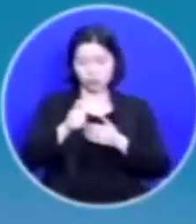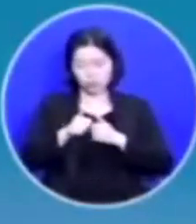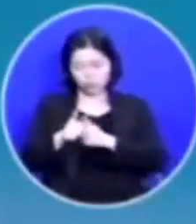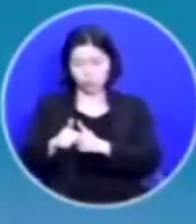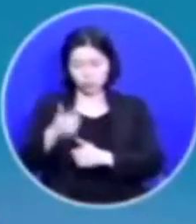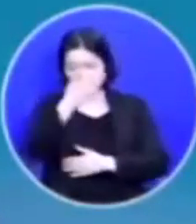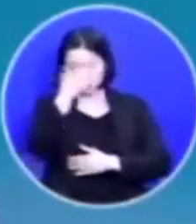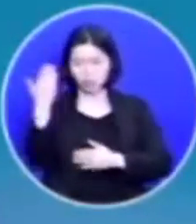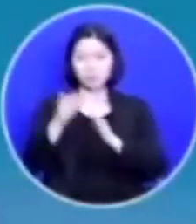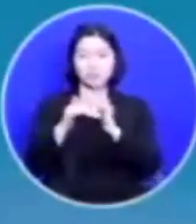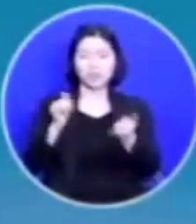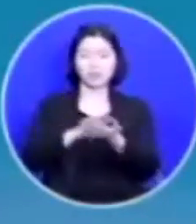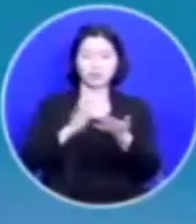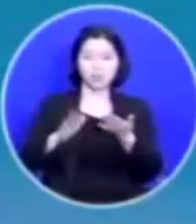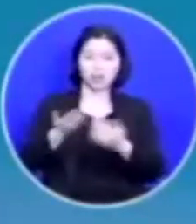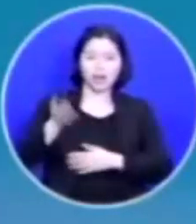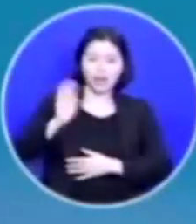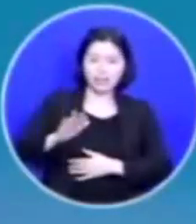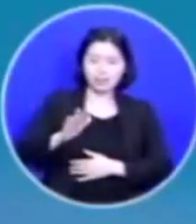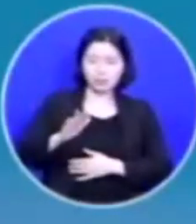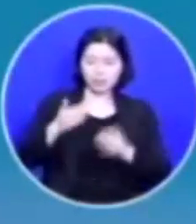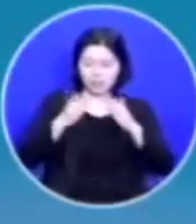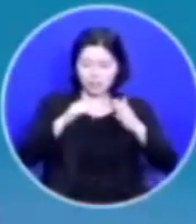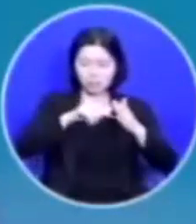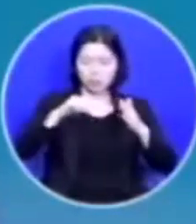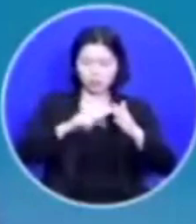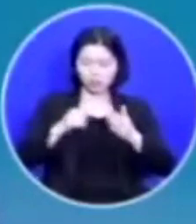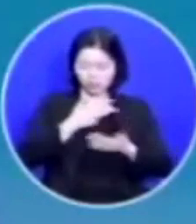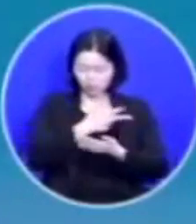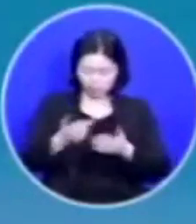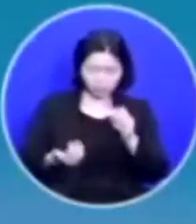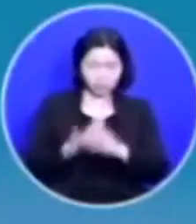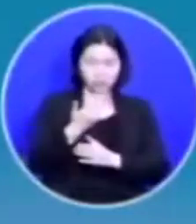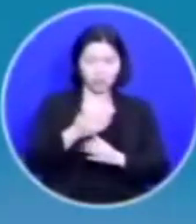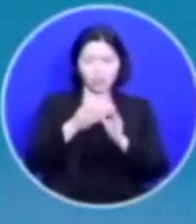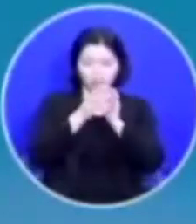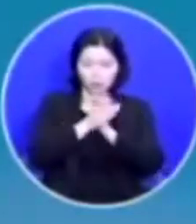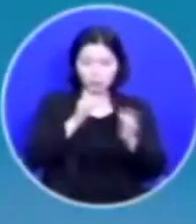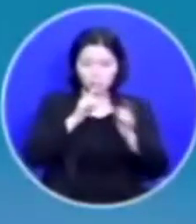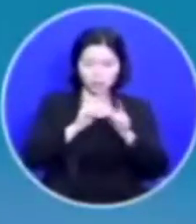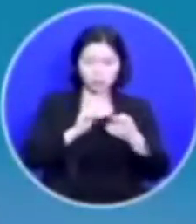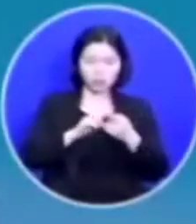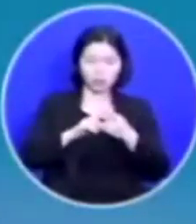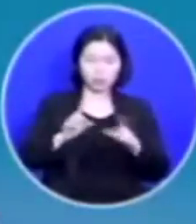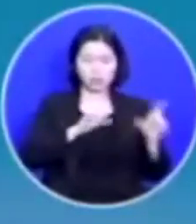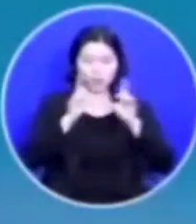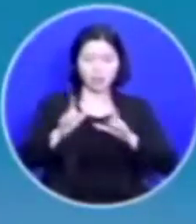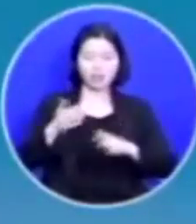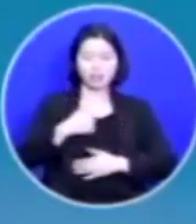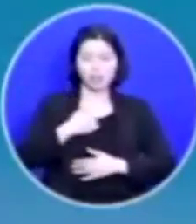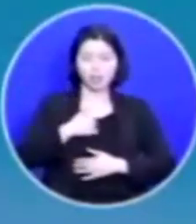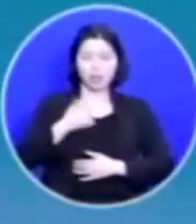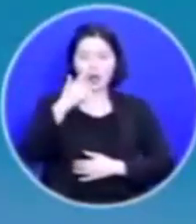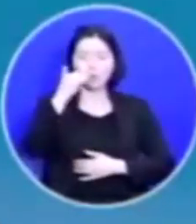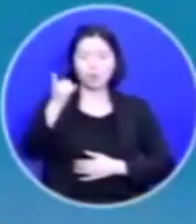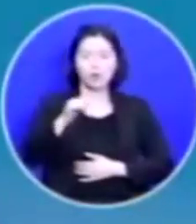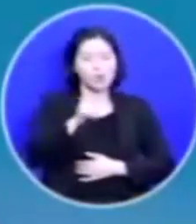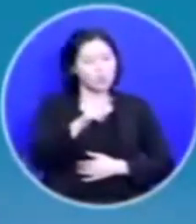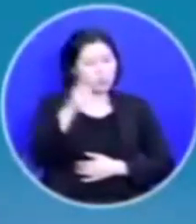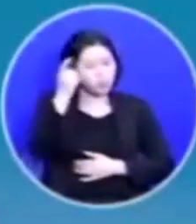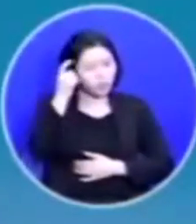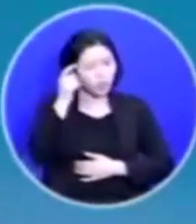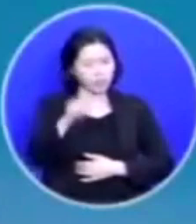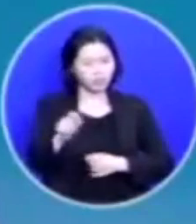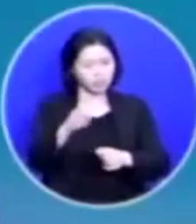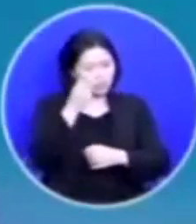그러나 집에서는 큰일 났습니다 오직 기도와 말씀대로만 살려는 제게 부모님은 넌 왜 그렇게 유별나게 예수를